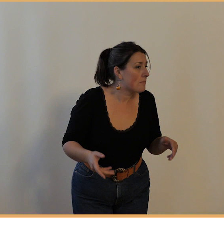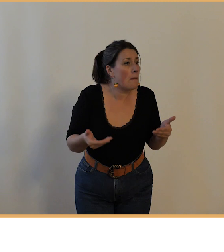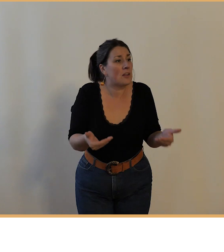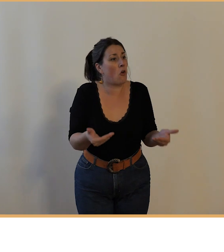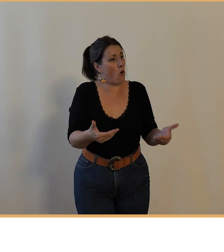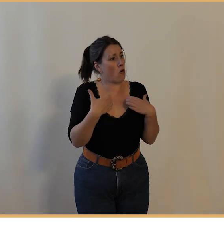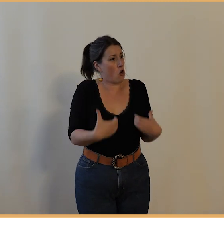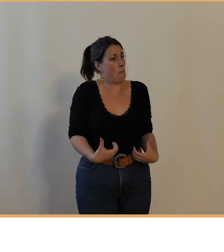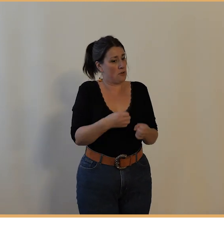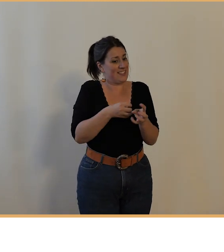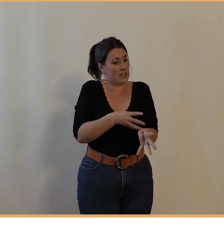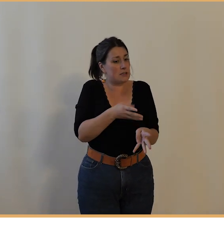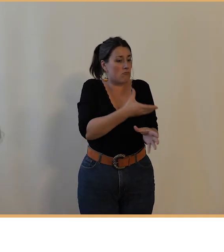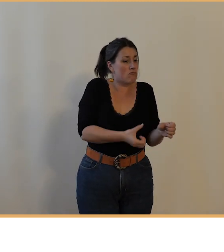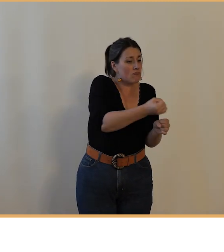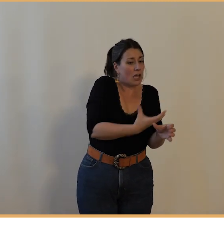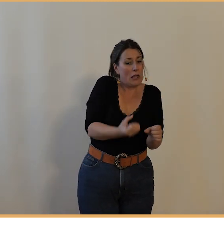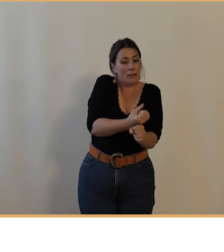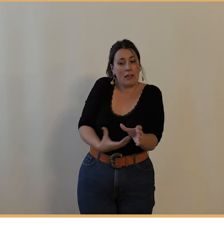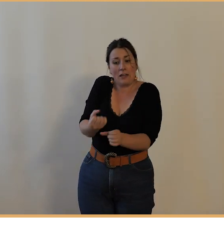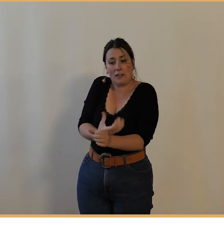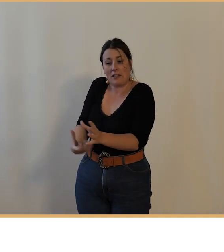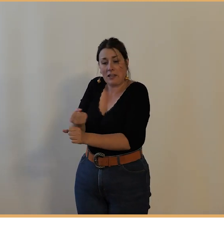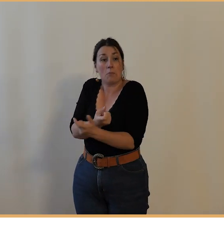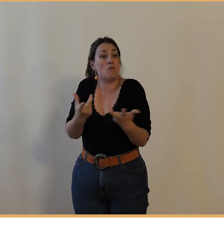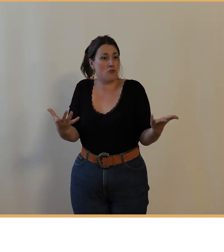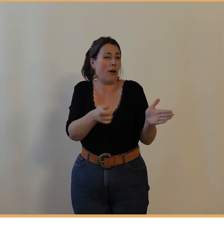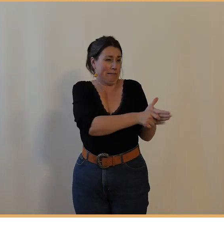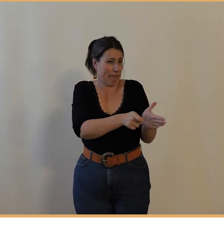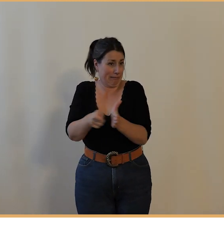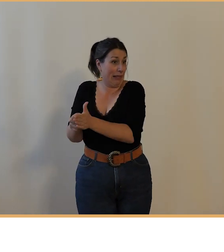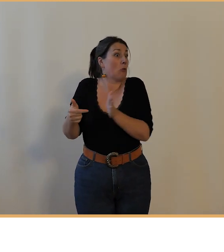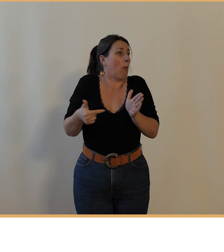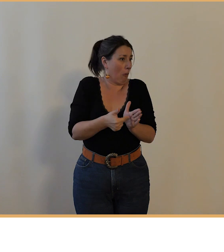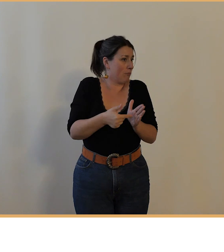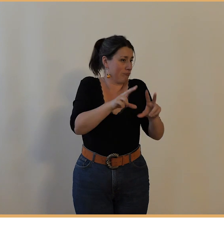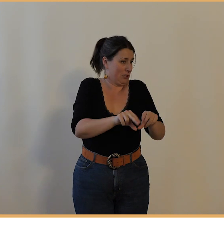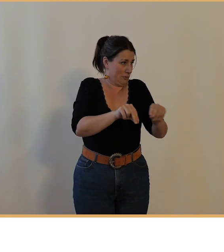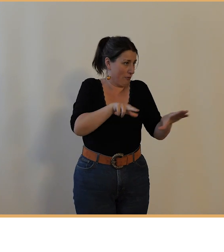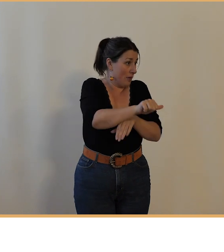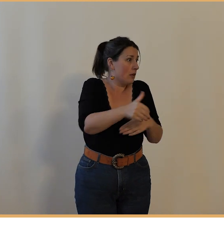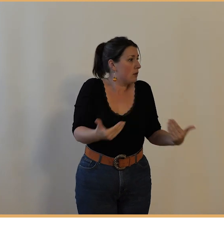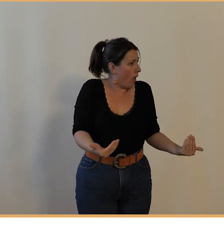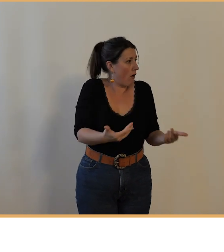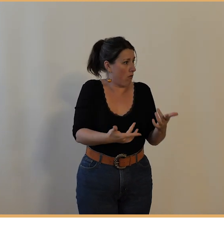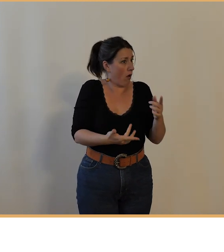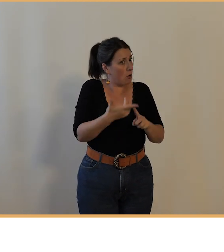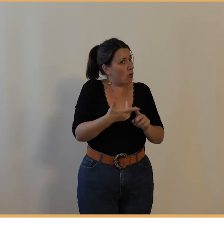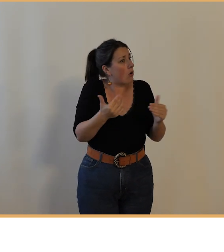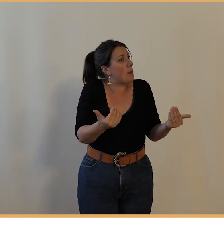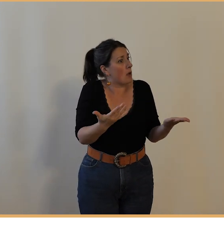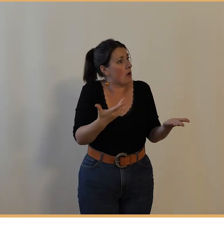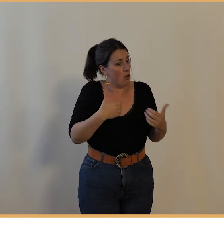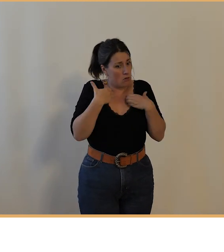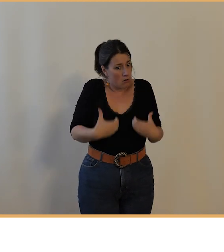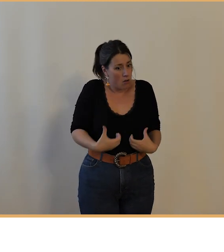cyclistes qui ont été créés en vous indiquant les dates mais je tiens à vous le faire pour vous montrer l'importante succession de